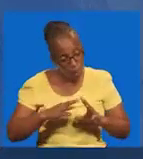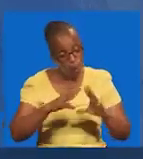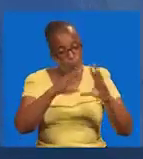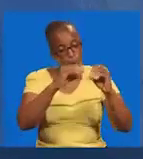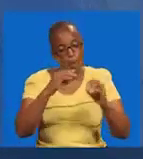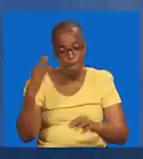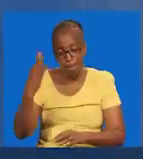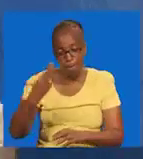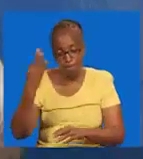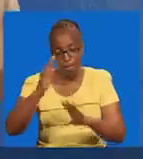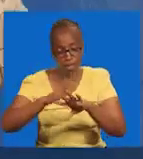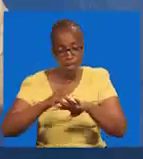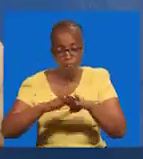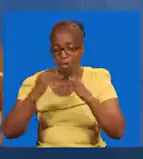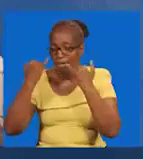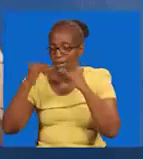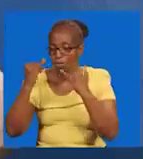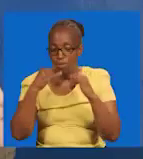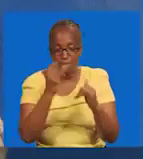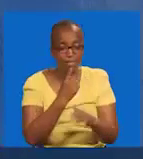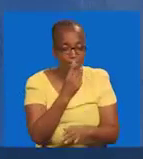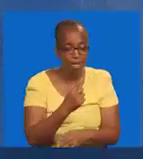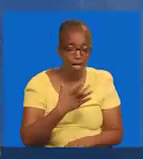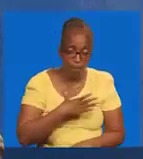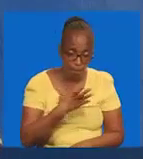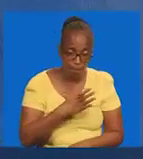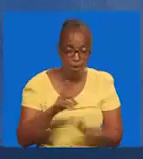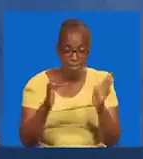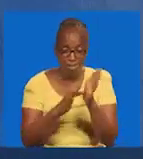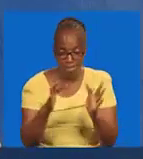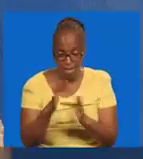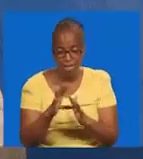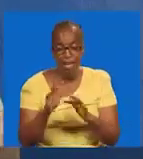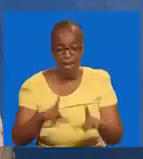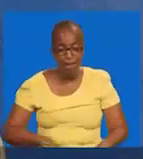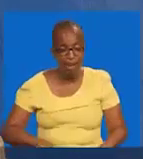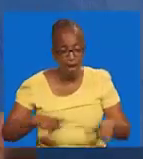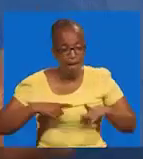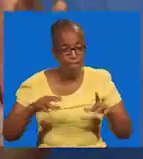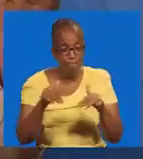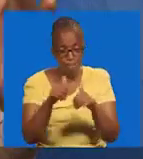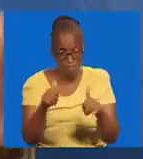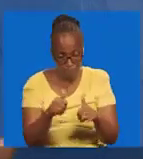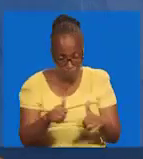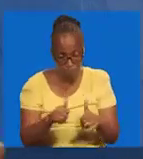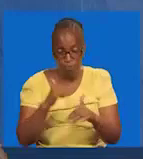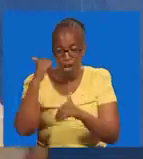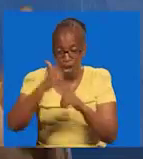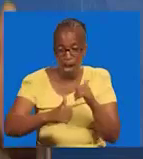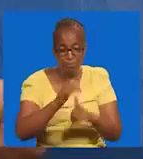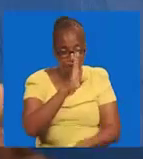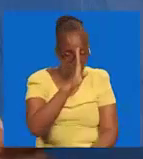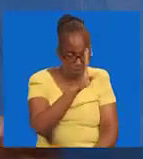Eneza habari. Ambia rafiki yako. Yesu yuhai. Nandipo tunasimama kila jumapili.